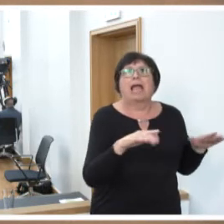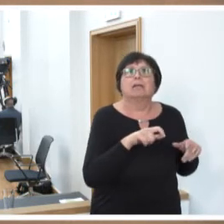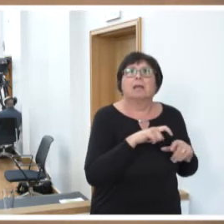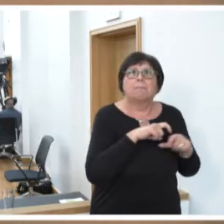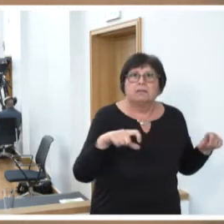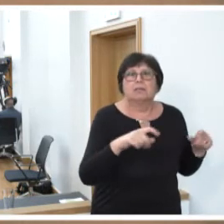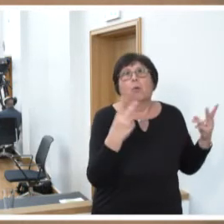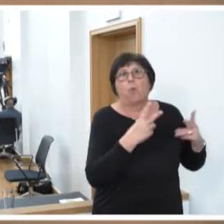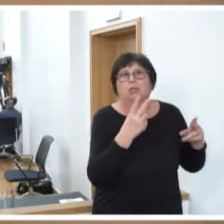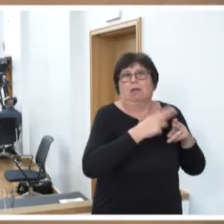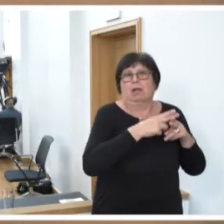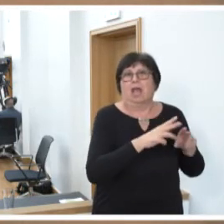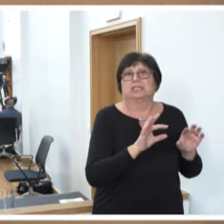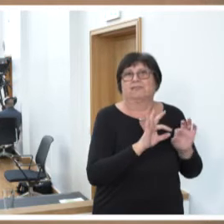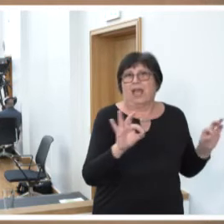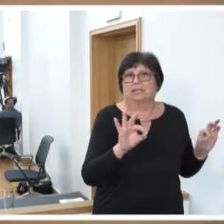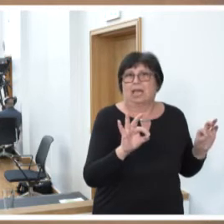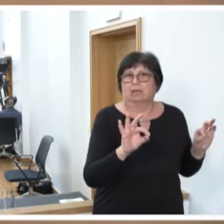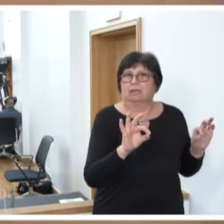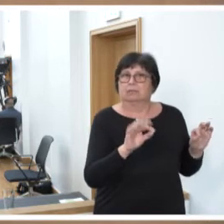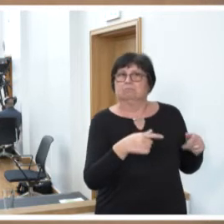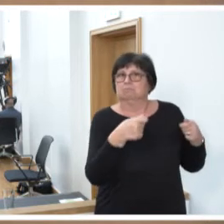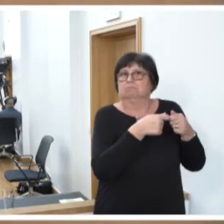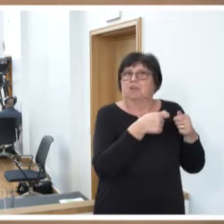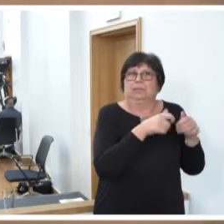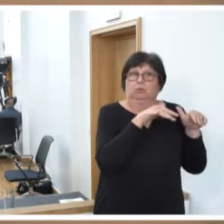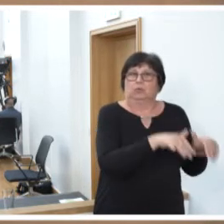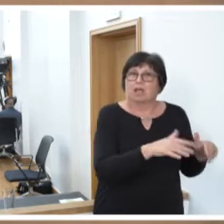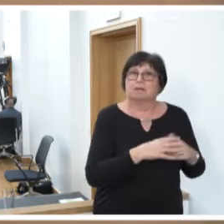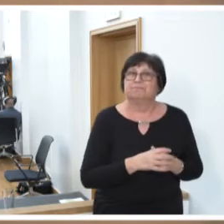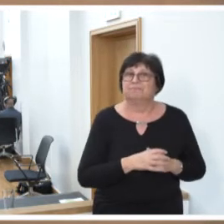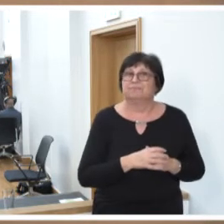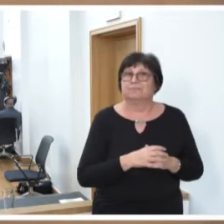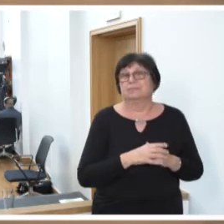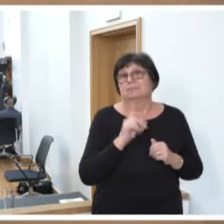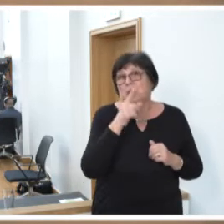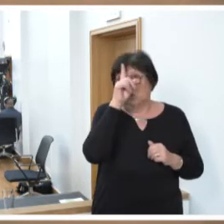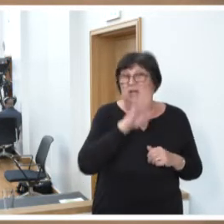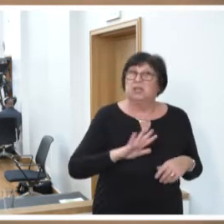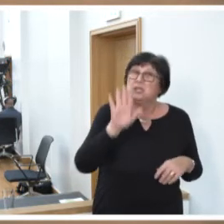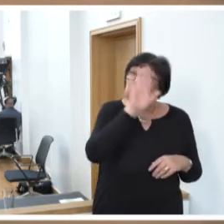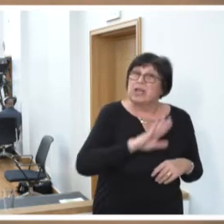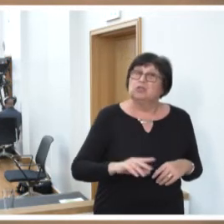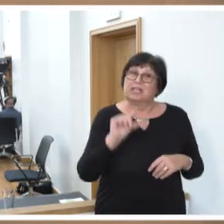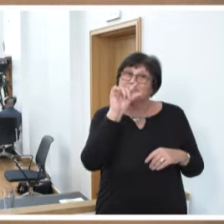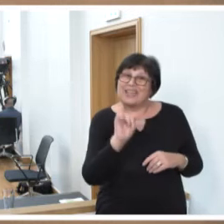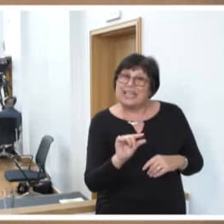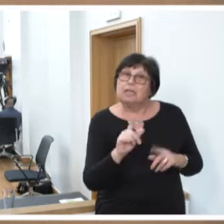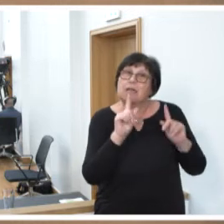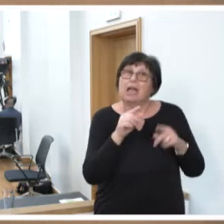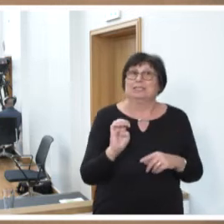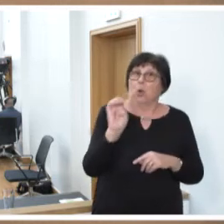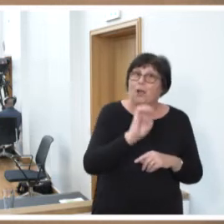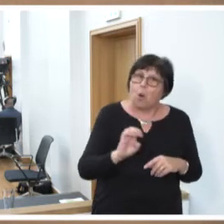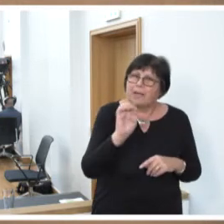leistungsfähige Mobilfunkverbindungen vorhanden sind. Wenn auch in Deutschland in geringerem Maße als in Europa,